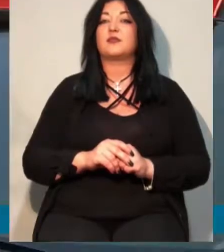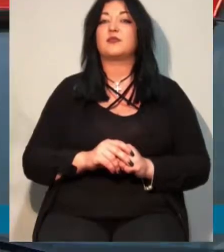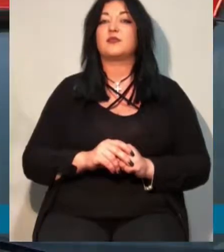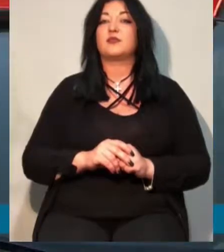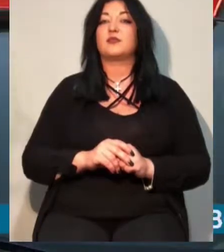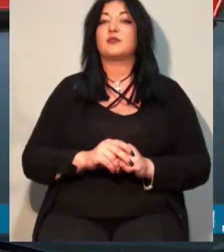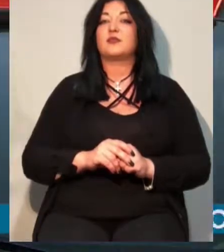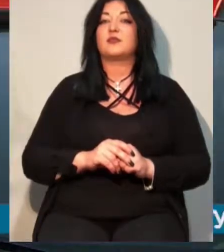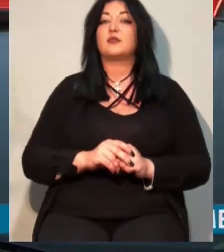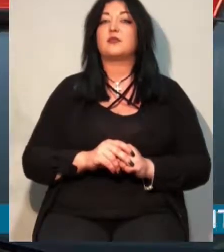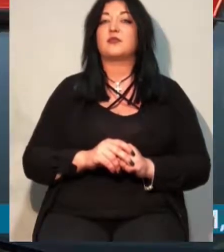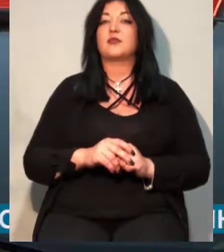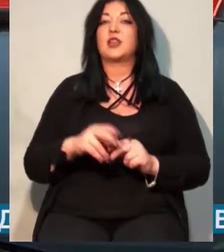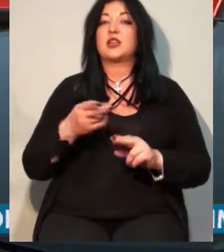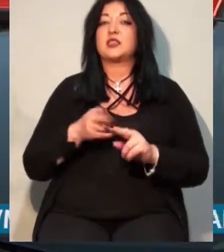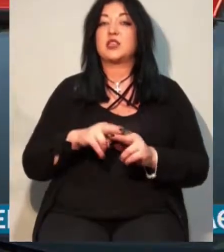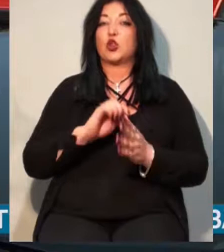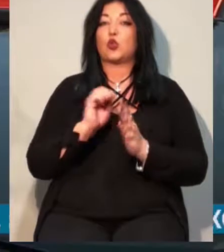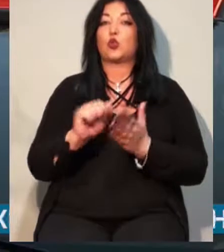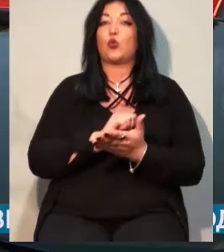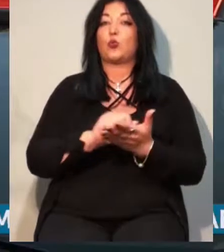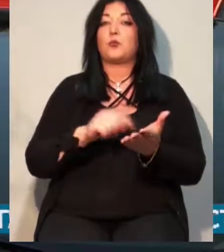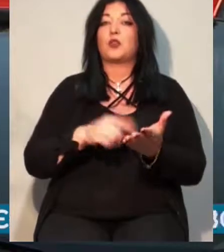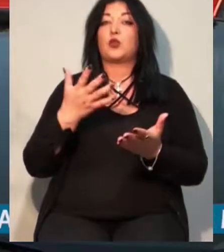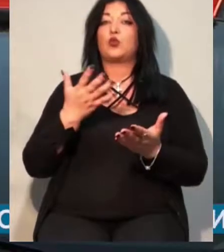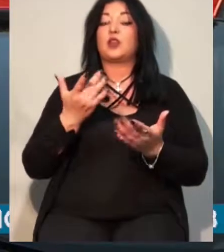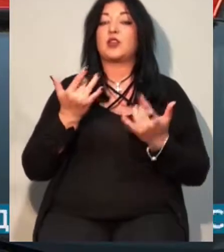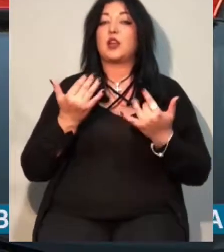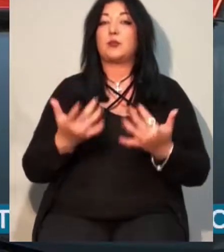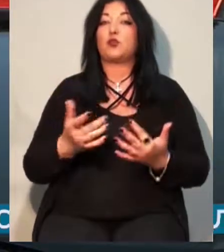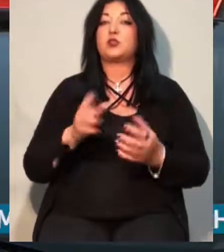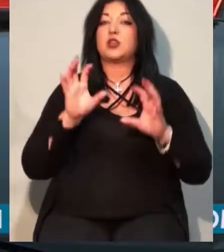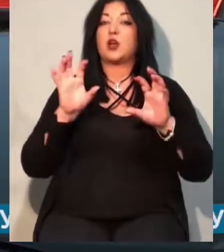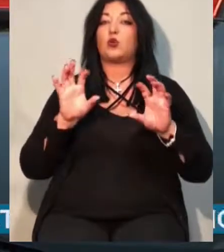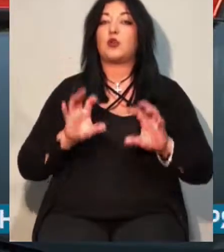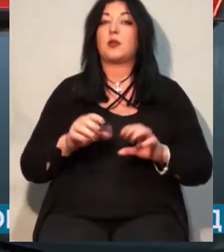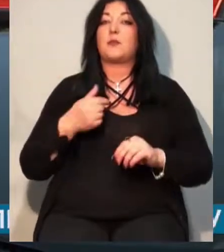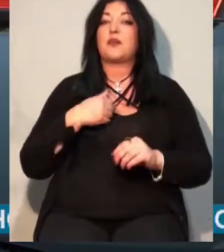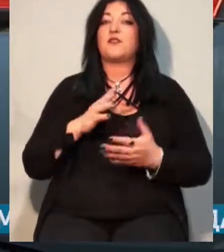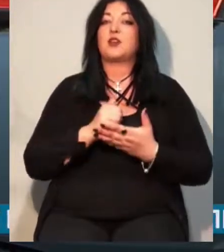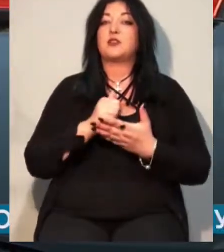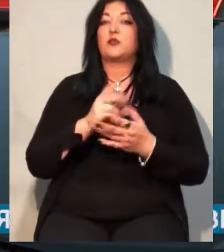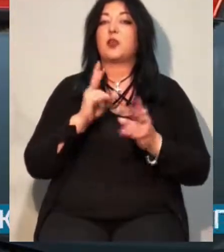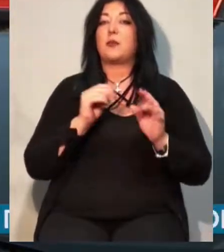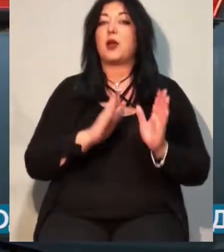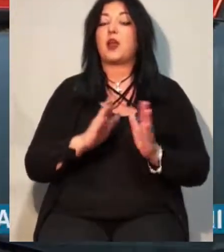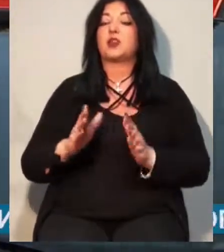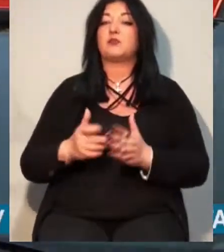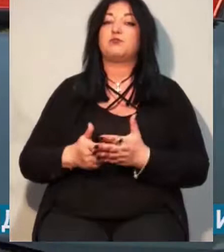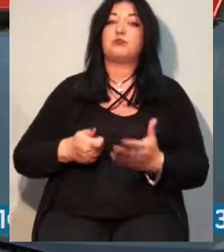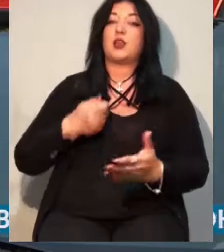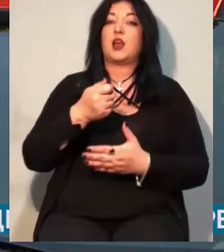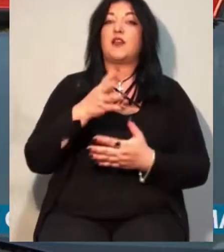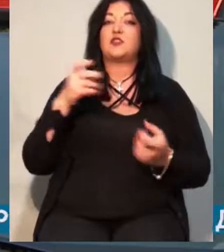Все документи, які требують законодательство, ми в установленому порядку подали в соответствуючих органах, в частности